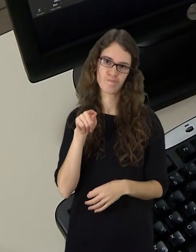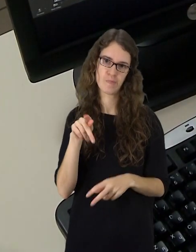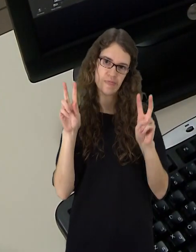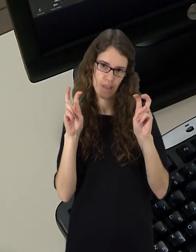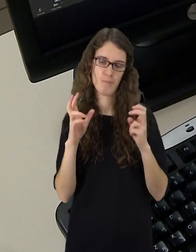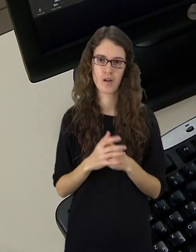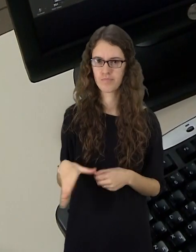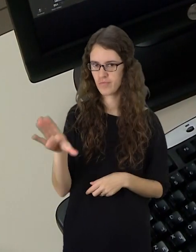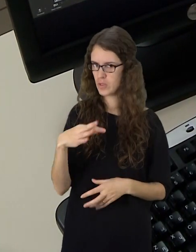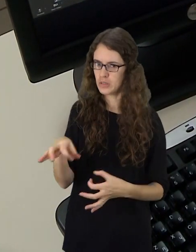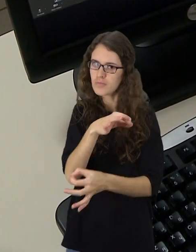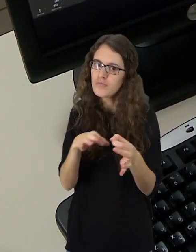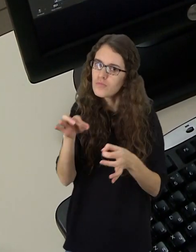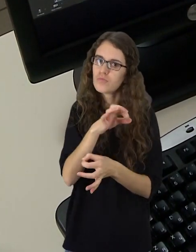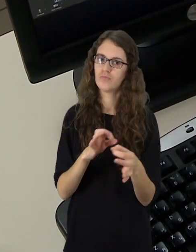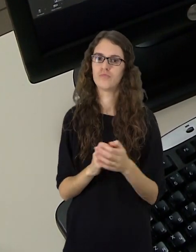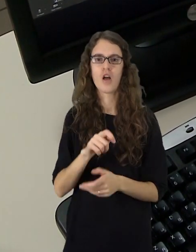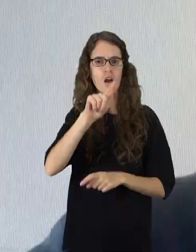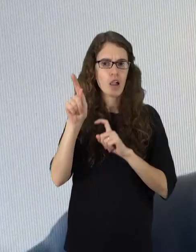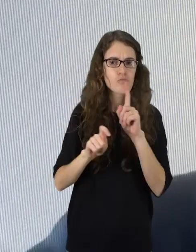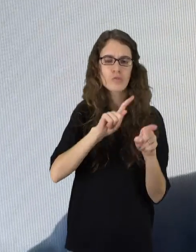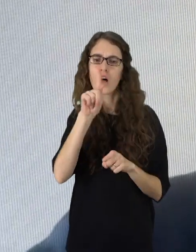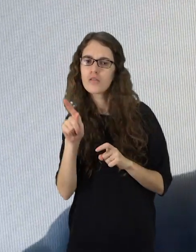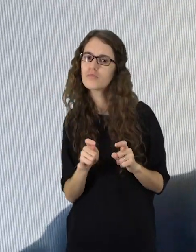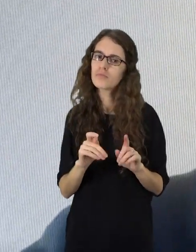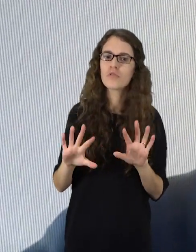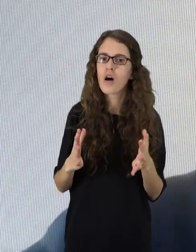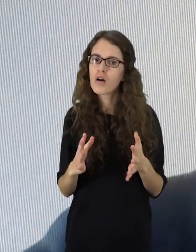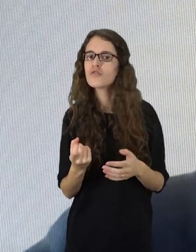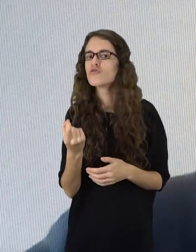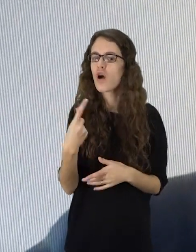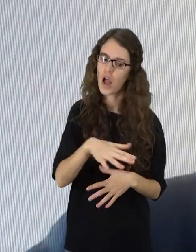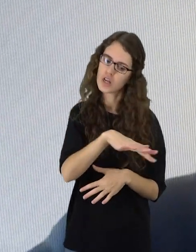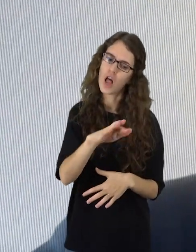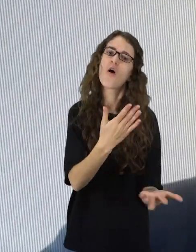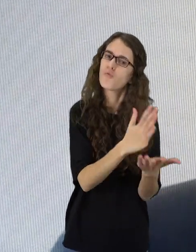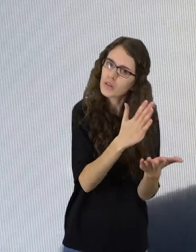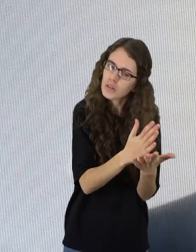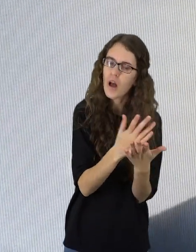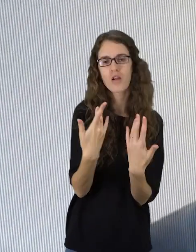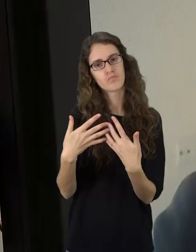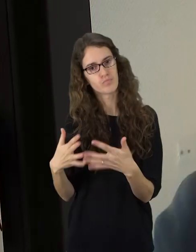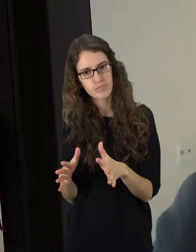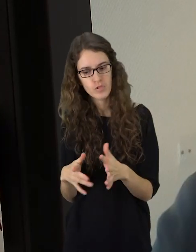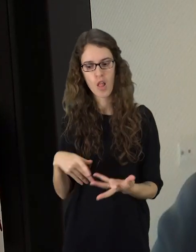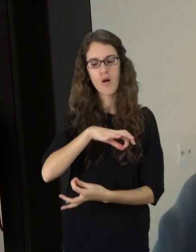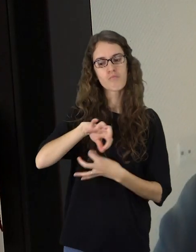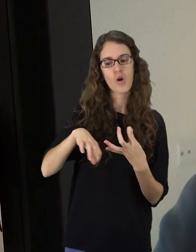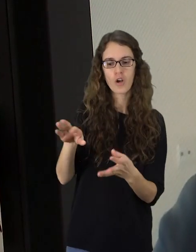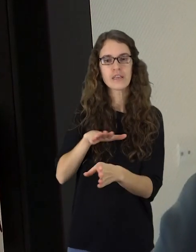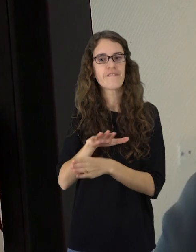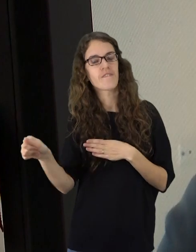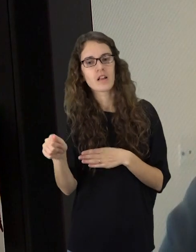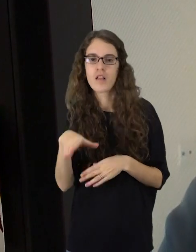tikrų tikriausia diskusija. Kai kuriems tarybos nariams skilo klausimas dėl eikštelių būtinybės, kitus neramino pats projektų